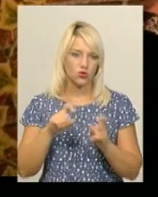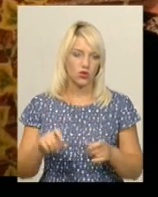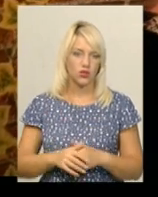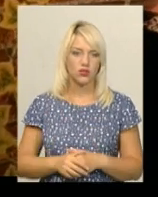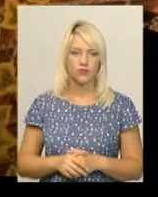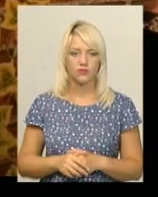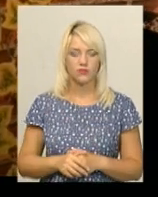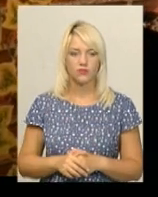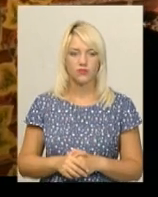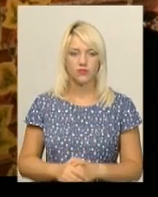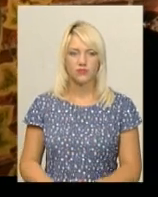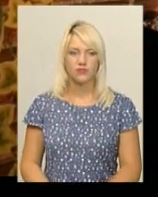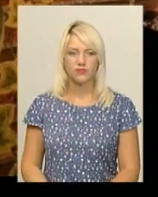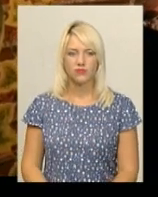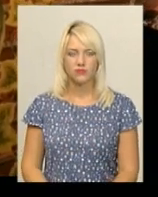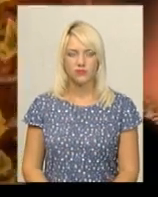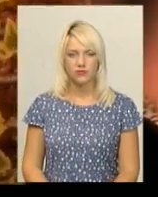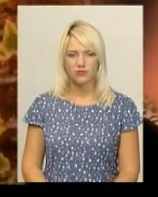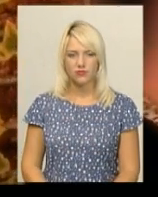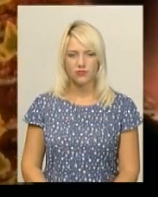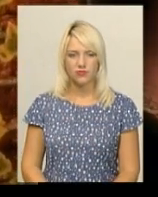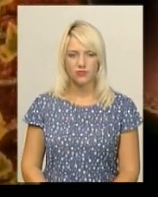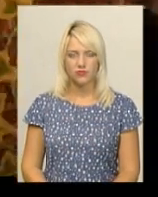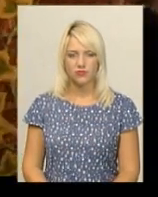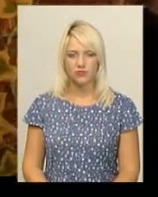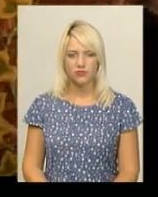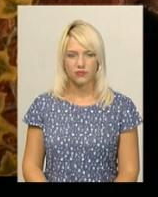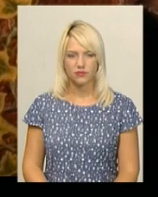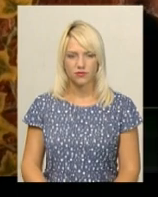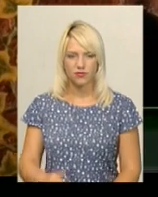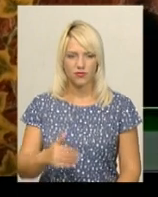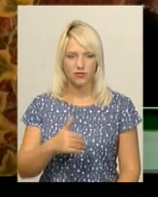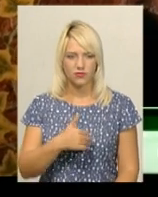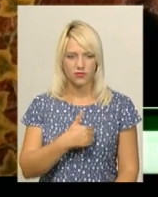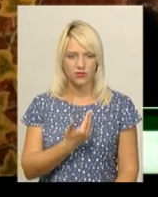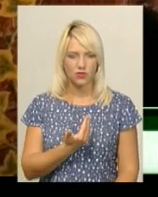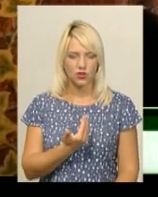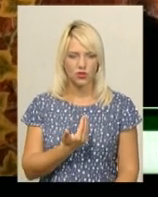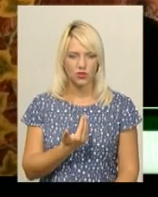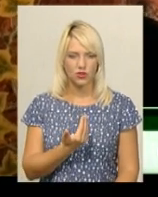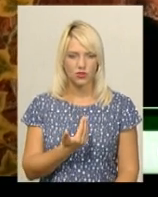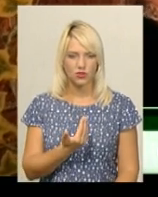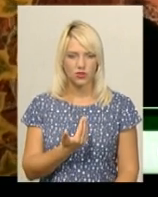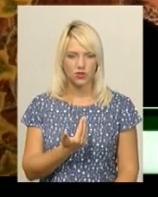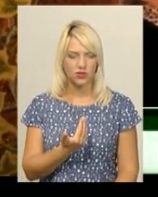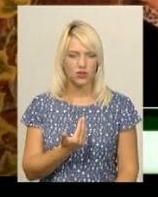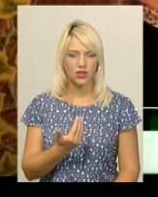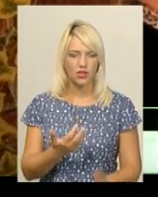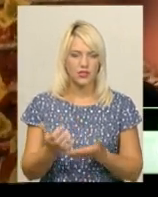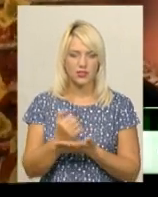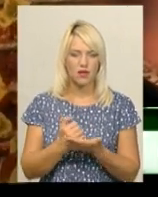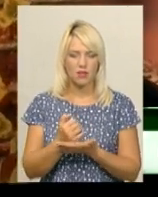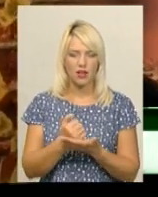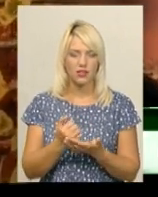Я не думала, що вони будуть ходити в рушанки. Хотіла б вступити, вступити до школи.